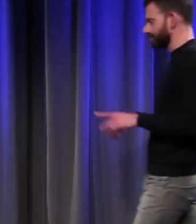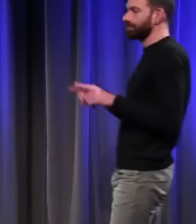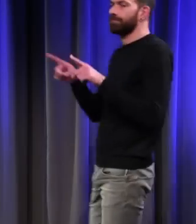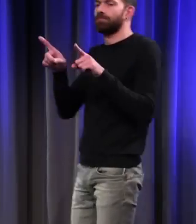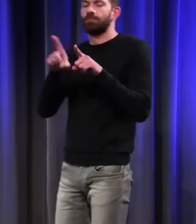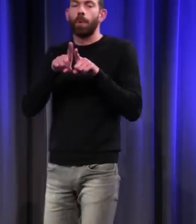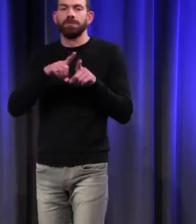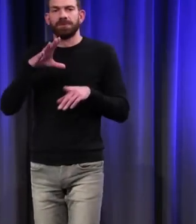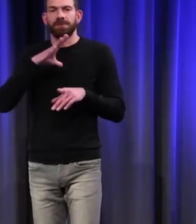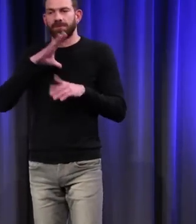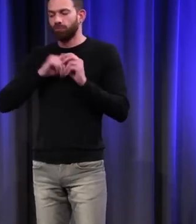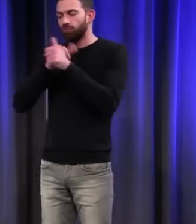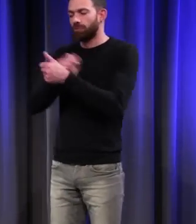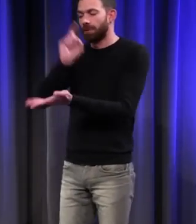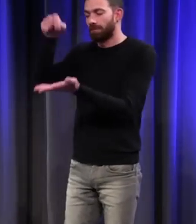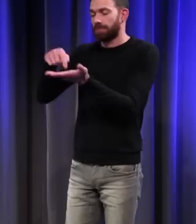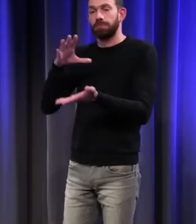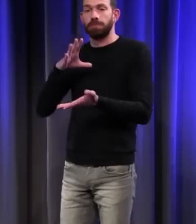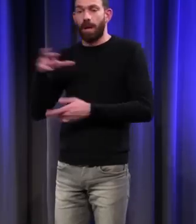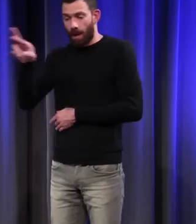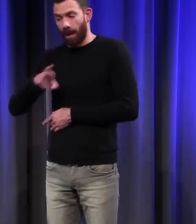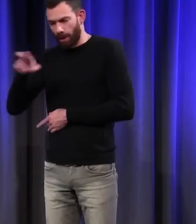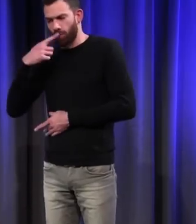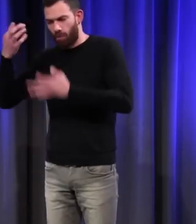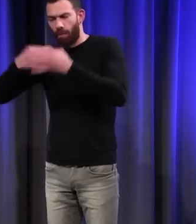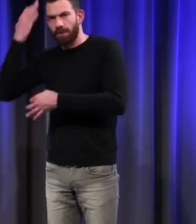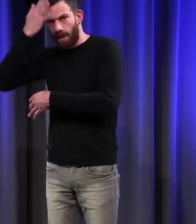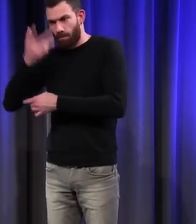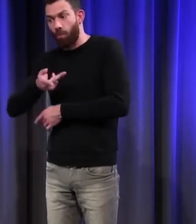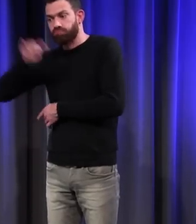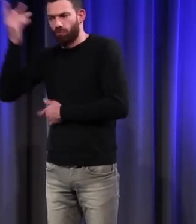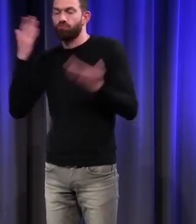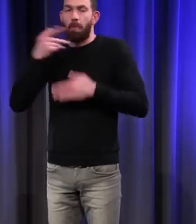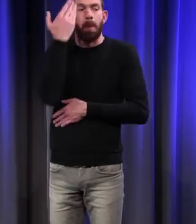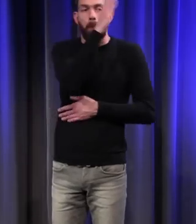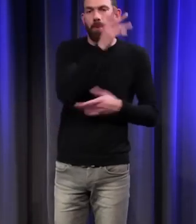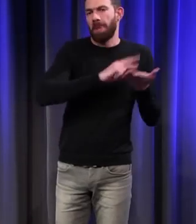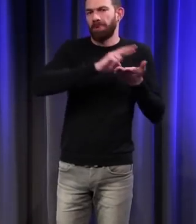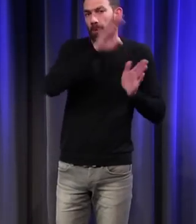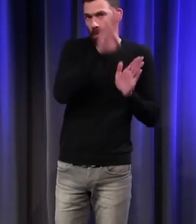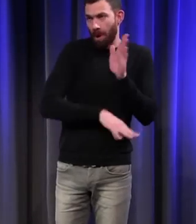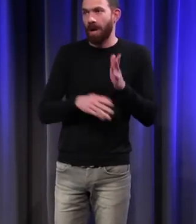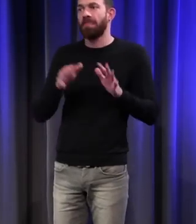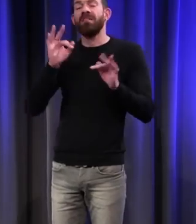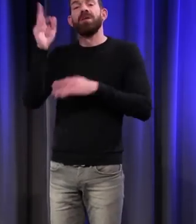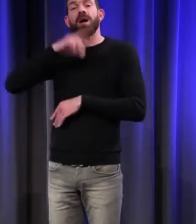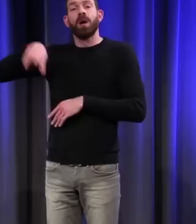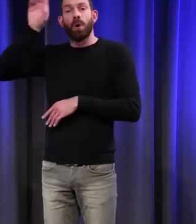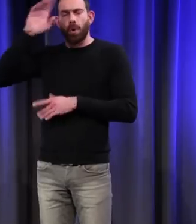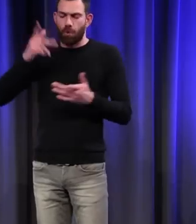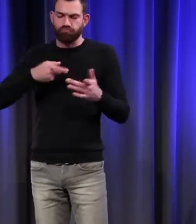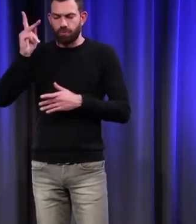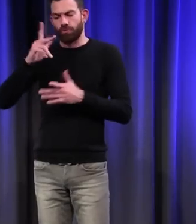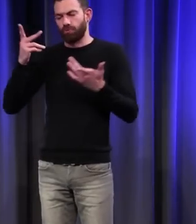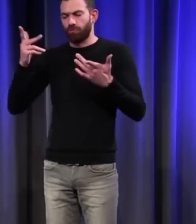de procès d'animaux plus fréquentes dans certaines régions que dans d'autres. Et à l'échelle d'Europe, là où c'est le plus fréquent, c'est tout l'arc alpin, qui